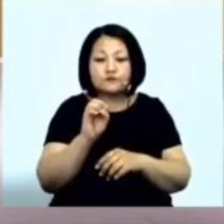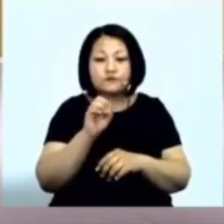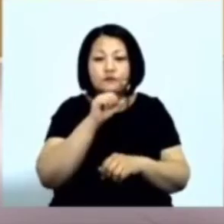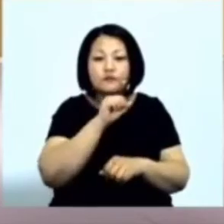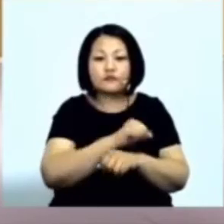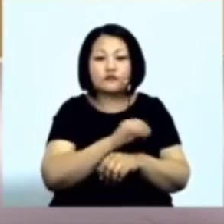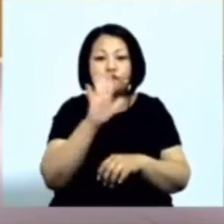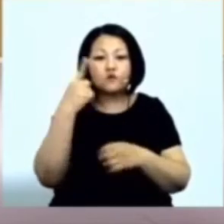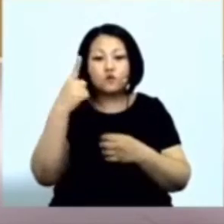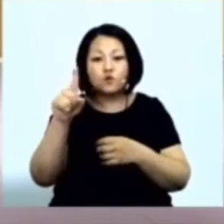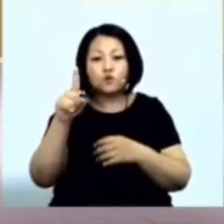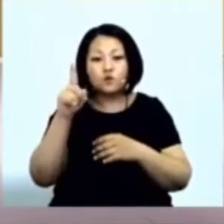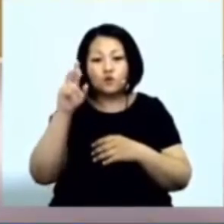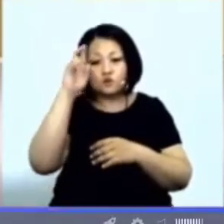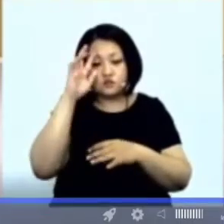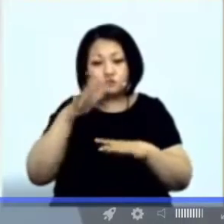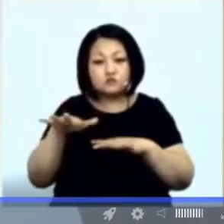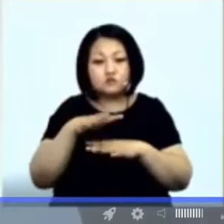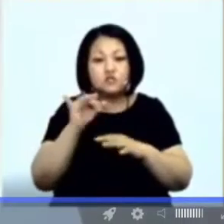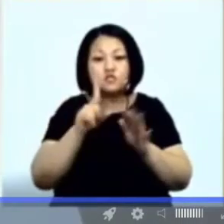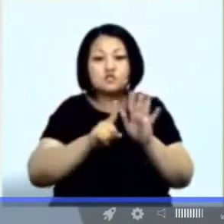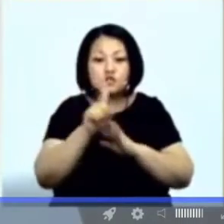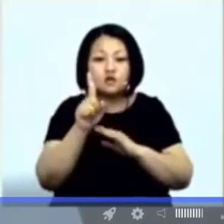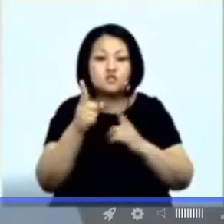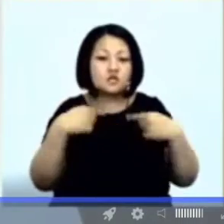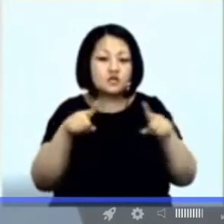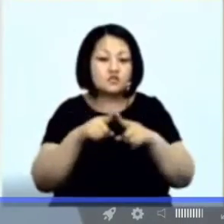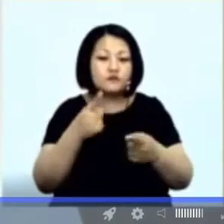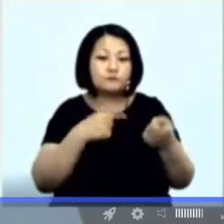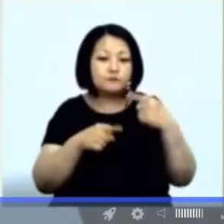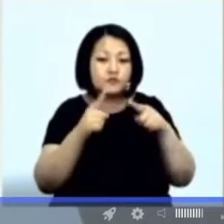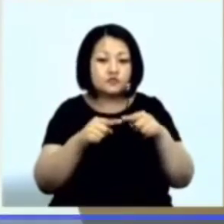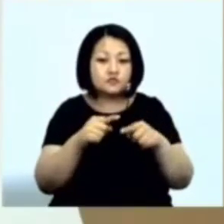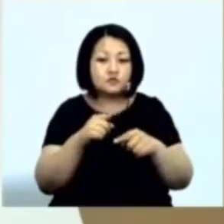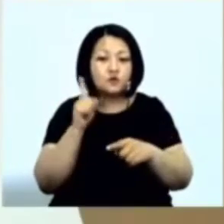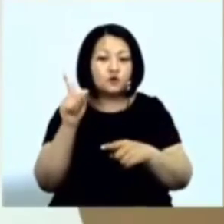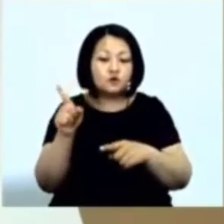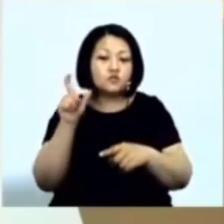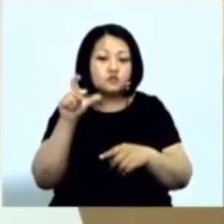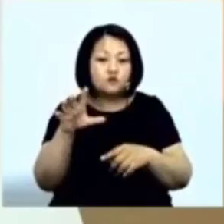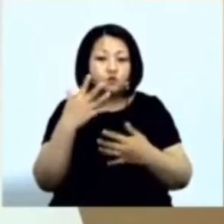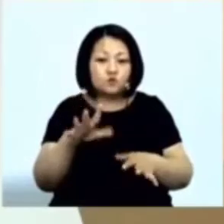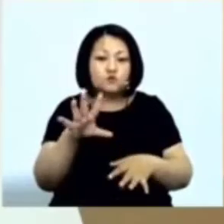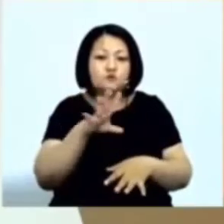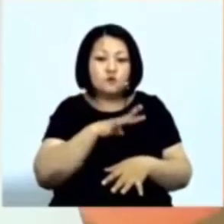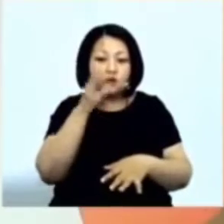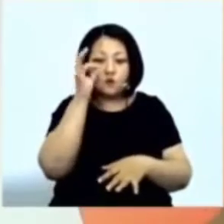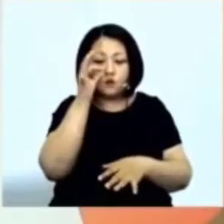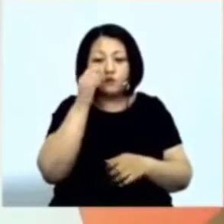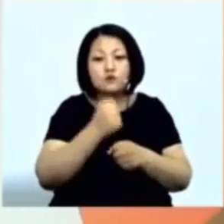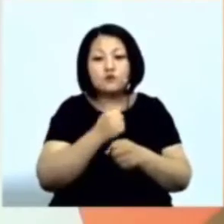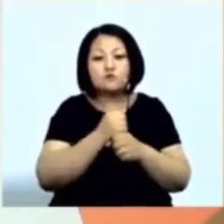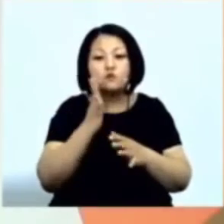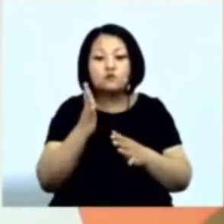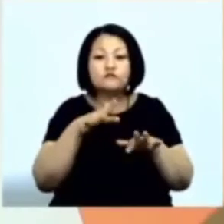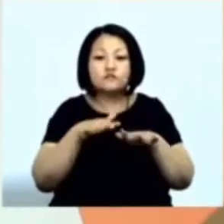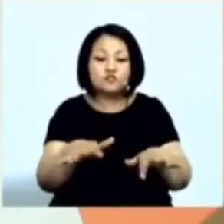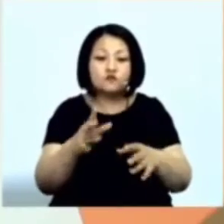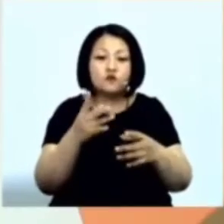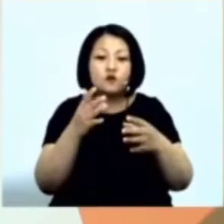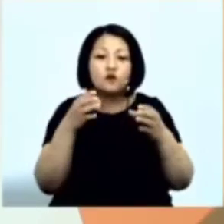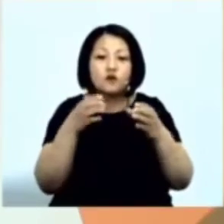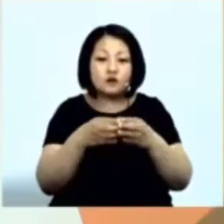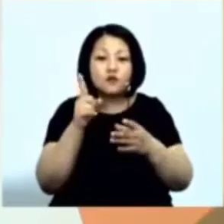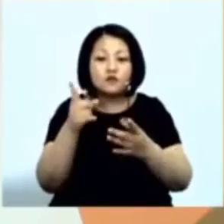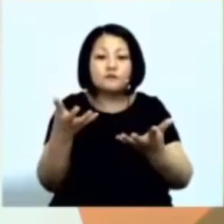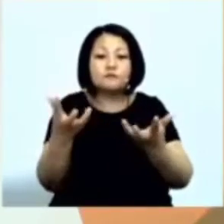стране И начал организовывать бизнес Человек Который Уже имел Опыт Работы В сетевой компании И она приняла решение